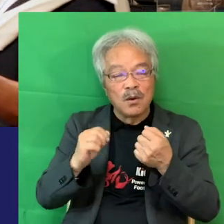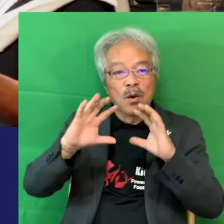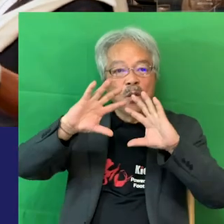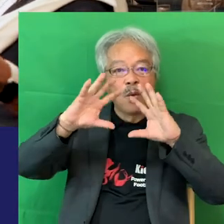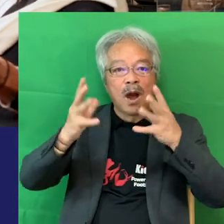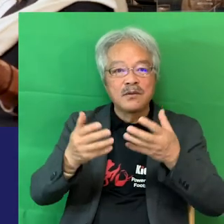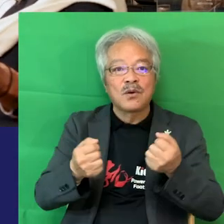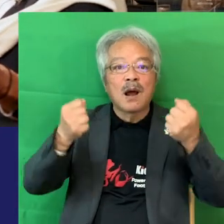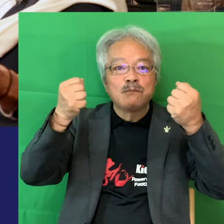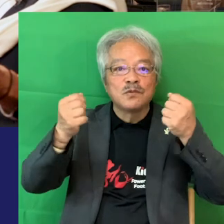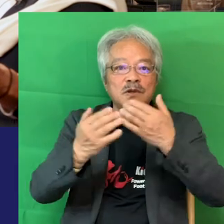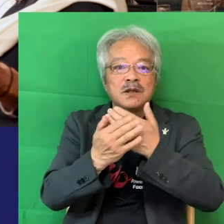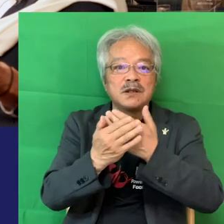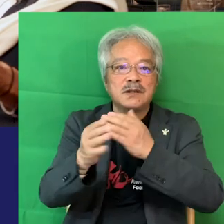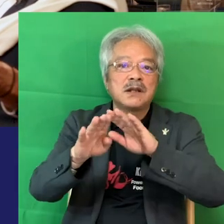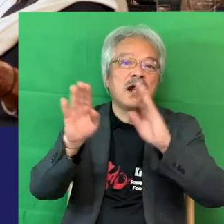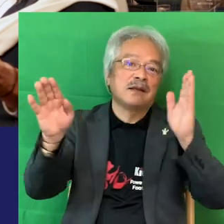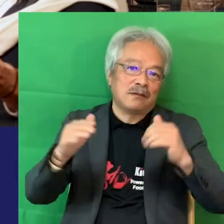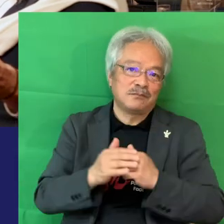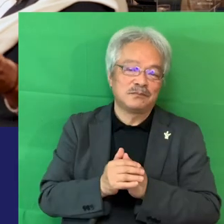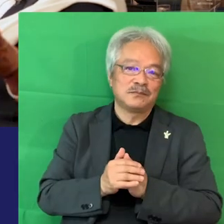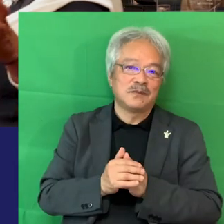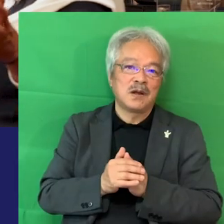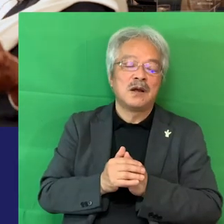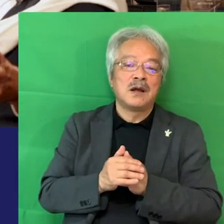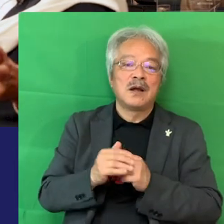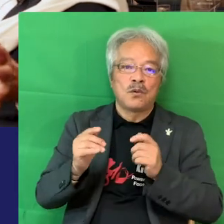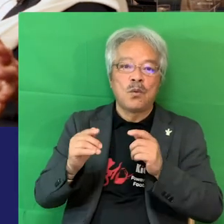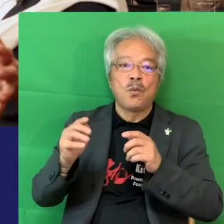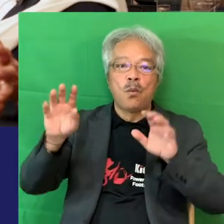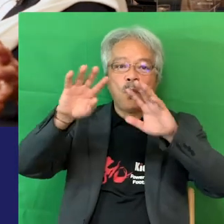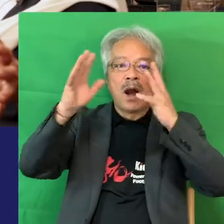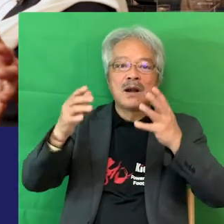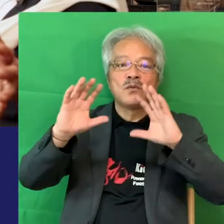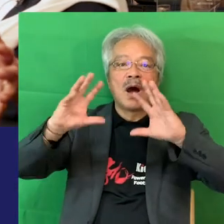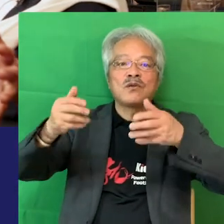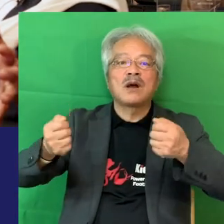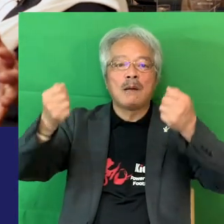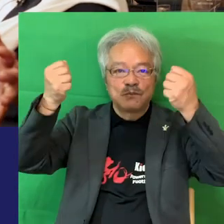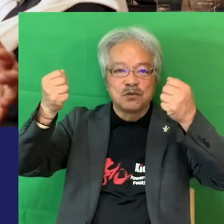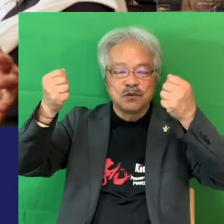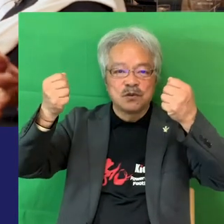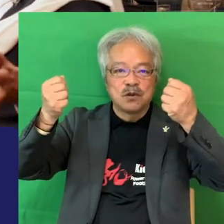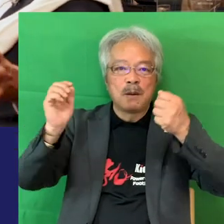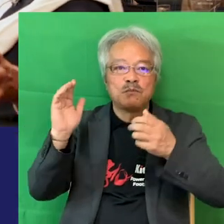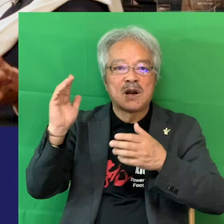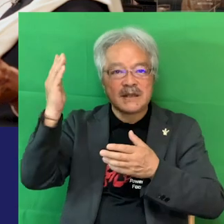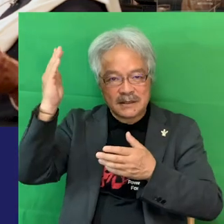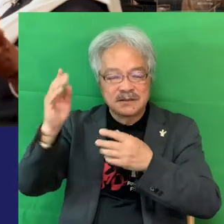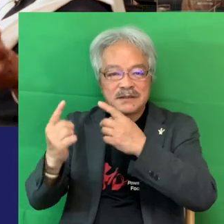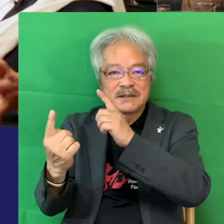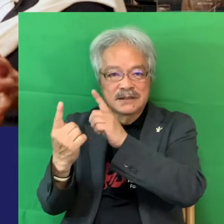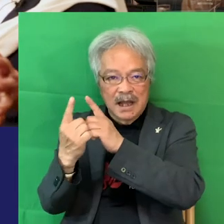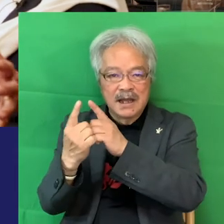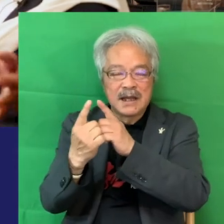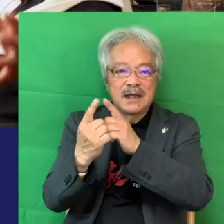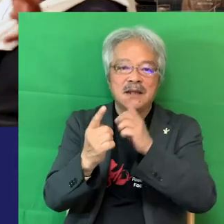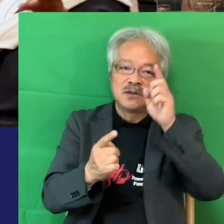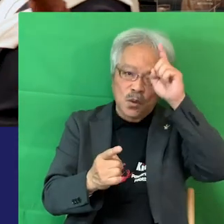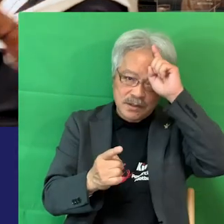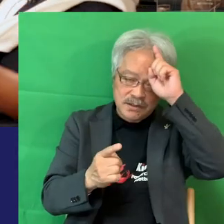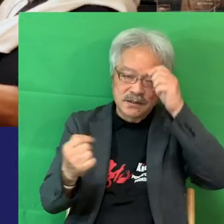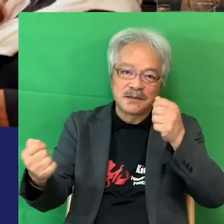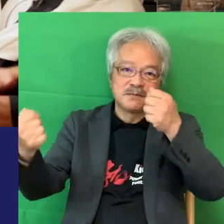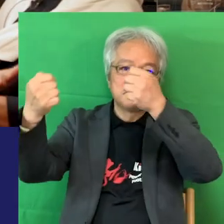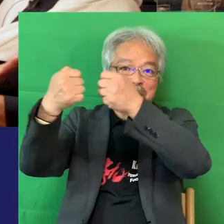決勝を横浜国際でやったじゃないですかワールドカップブラジル対オリバーカンがいてドかなんかとやったんだけど